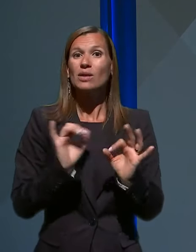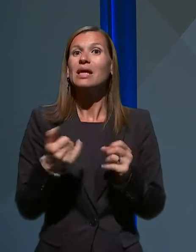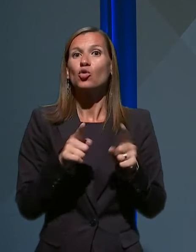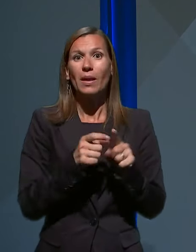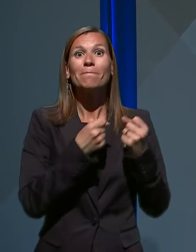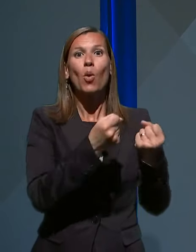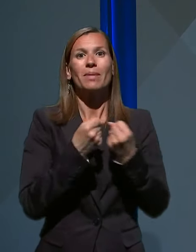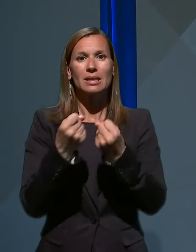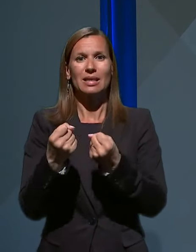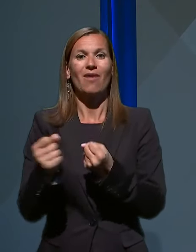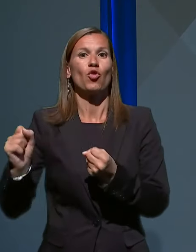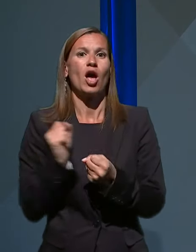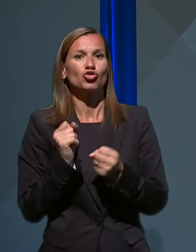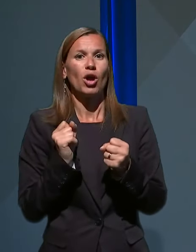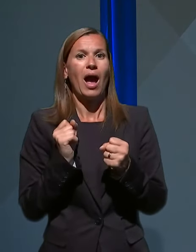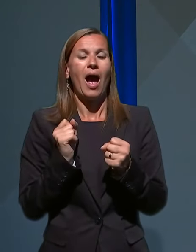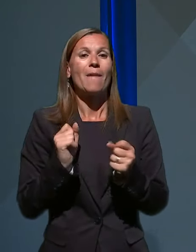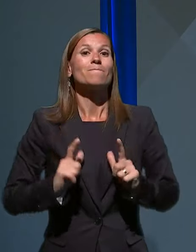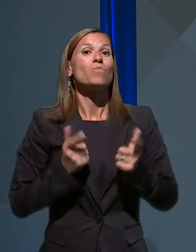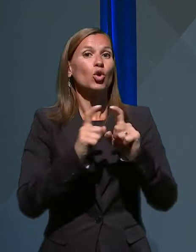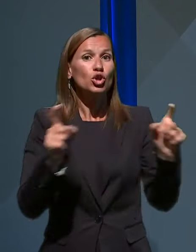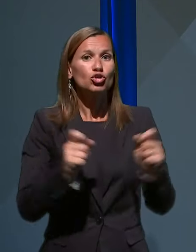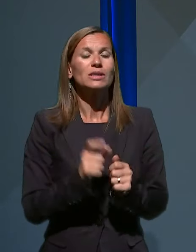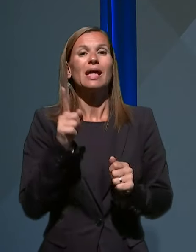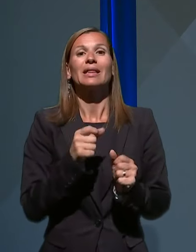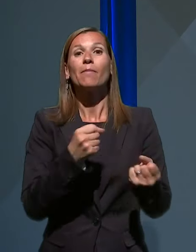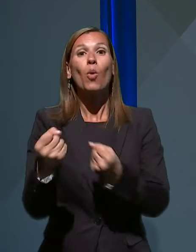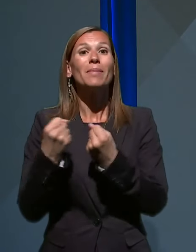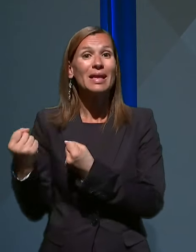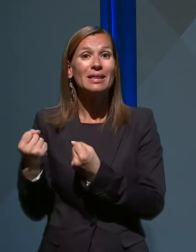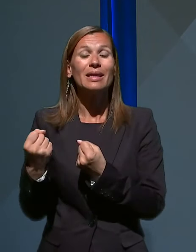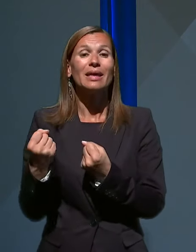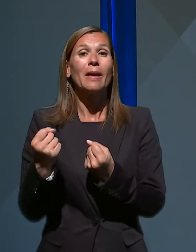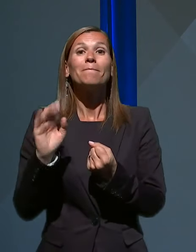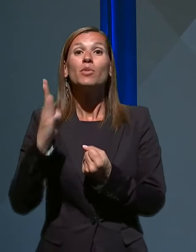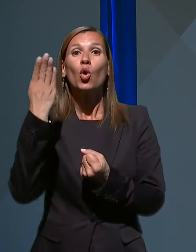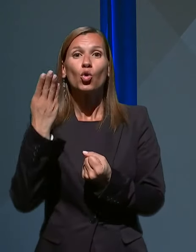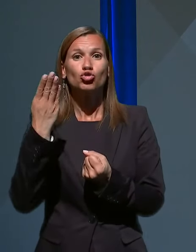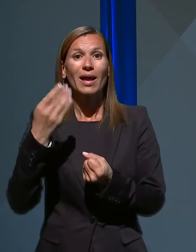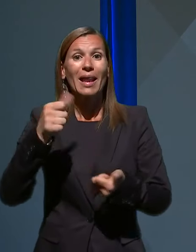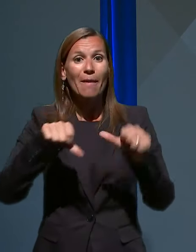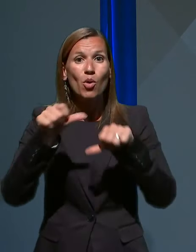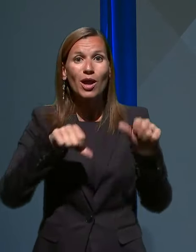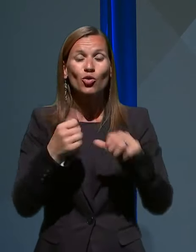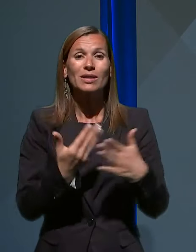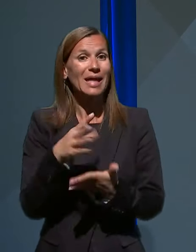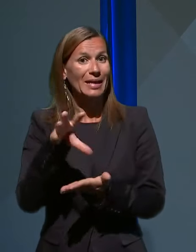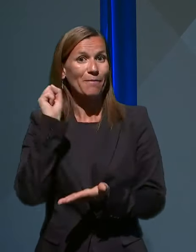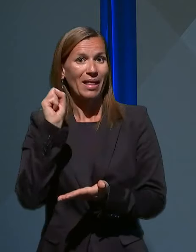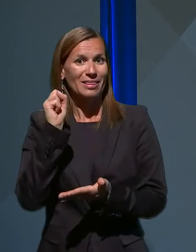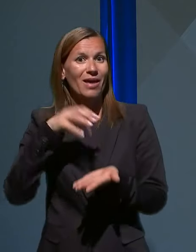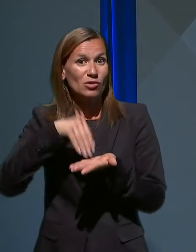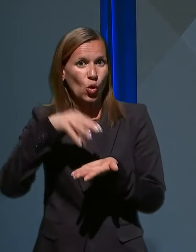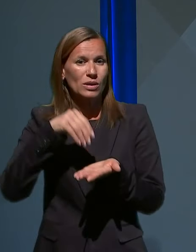role 2, in mobilni biološki laboratori za jemanje brisev oziroma ozorcev. Številni